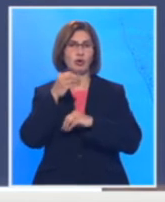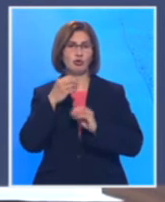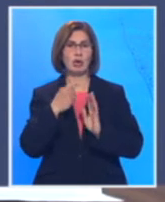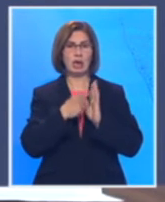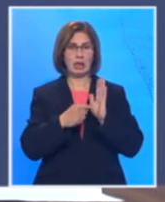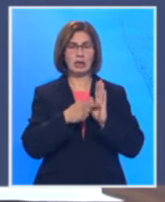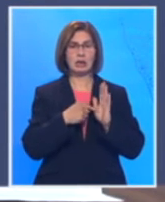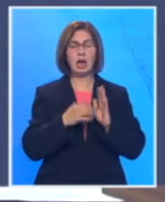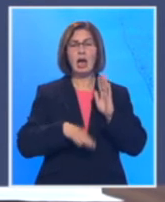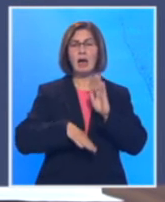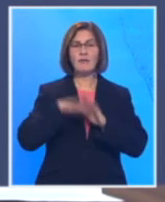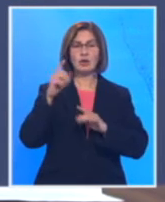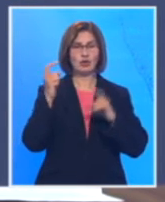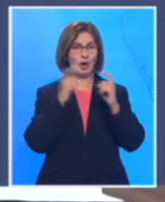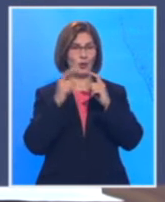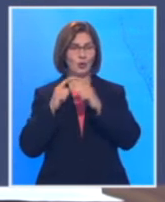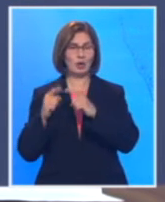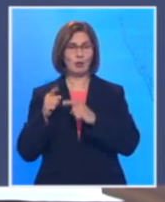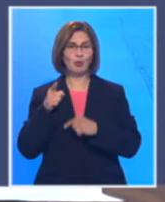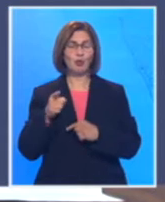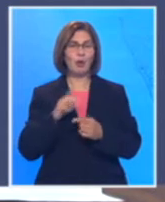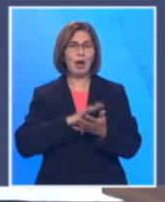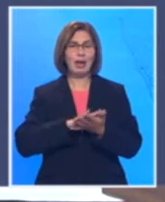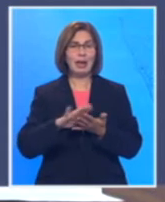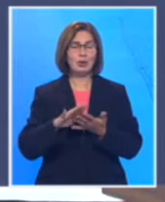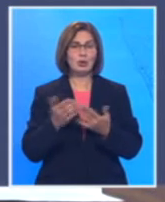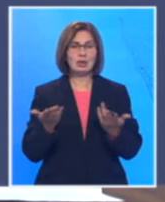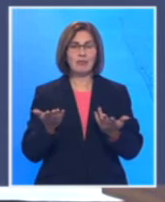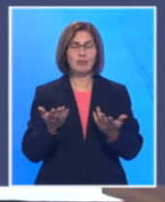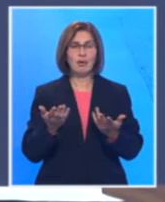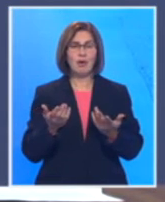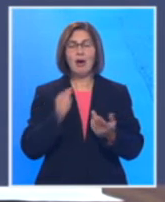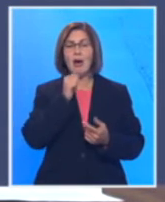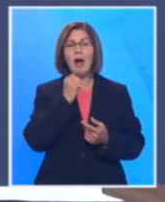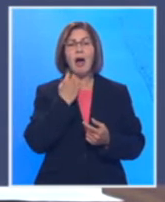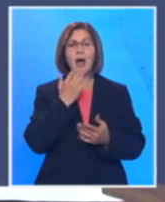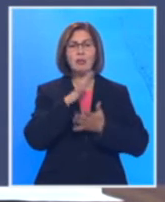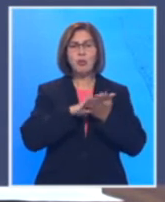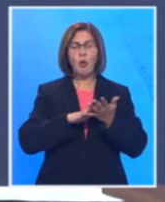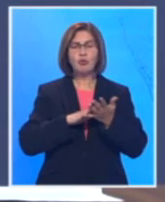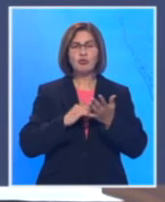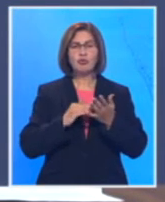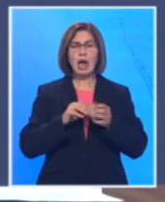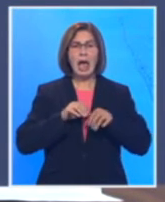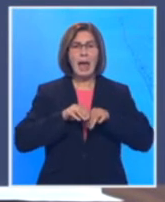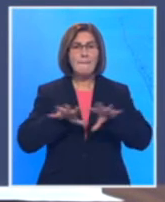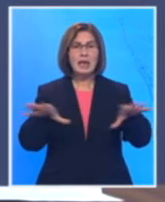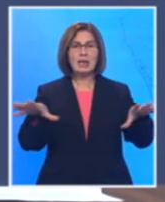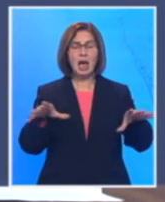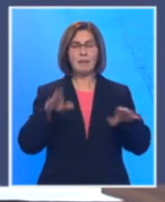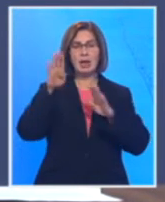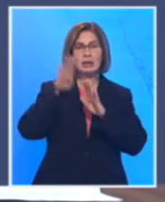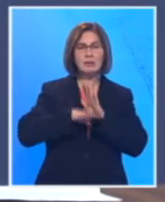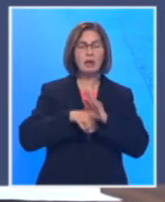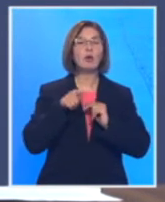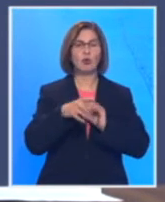će biti kontakata sve više i više, to je jednostavno, čak i kad počne epidemija da jenjava, to će